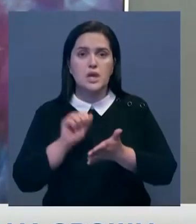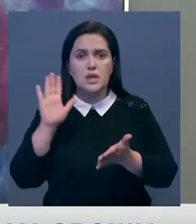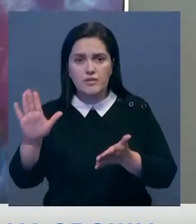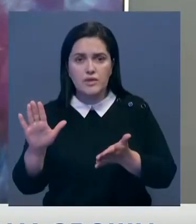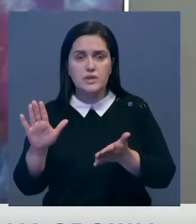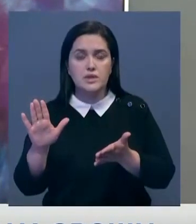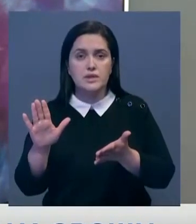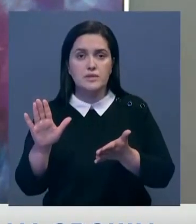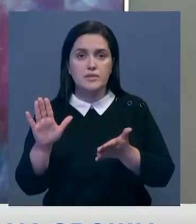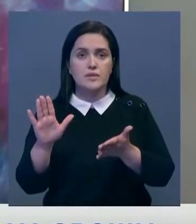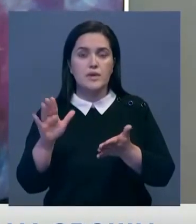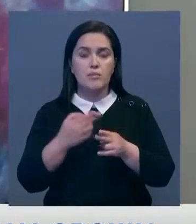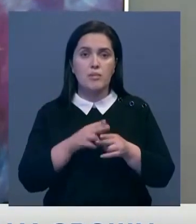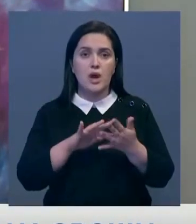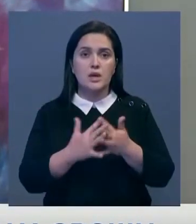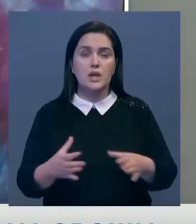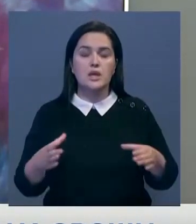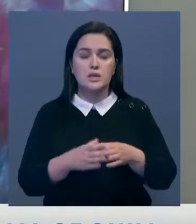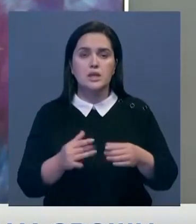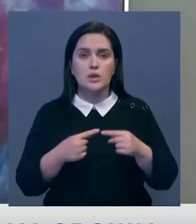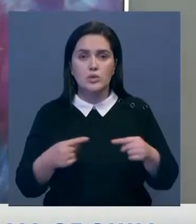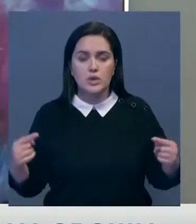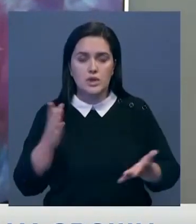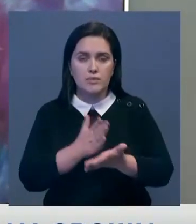сертификации, агроконсалтинга и ряд других направлений.